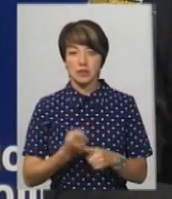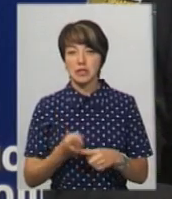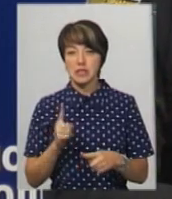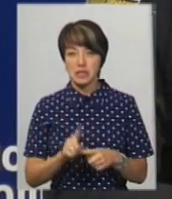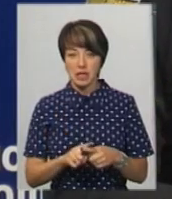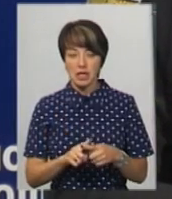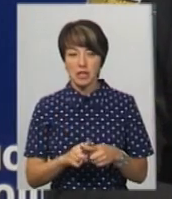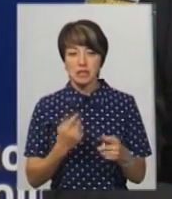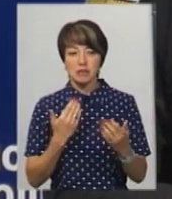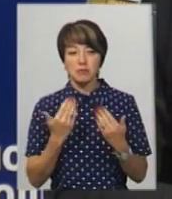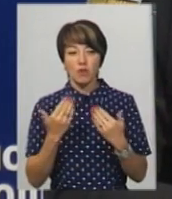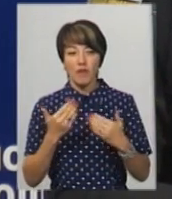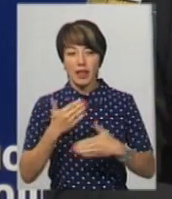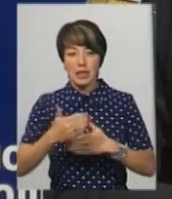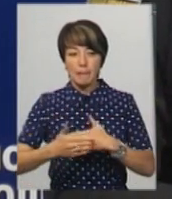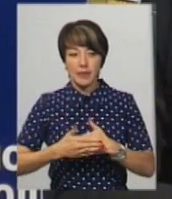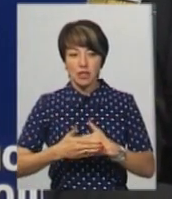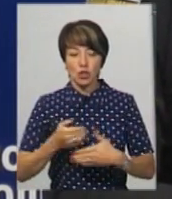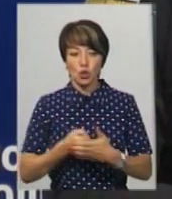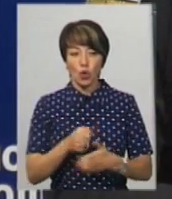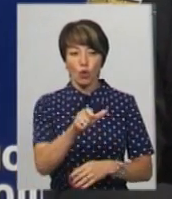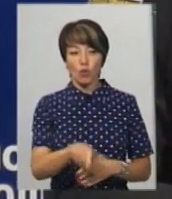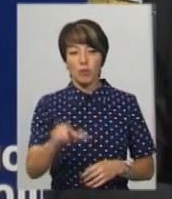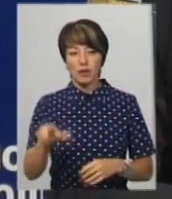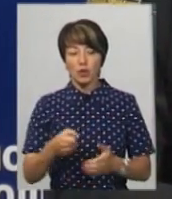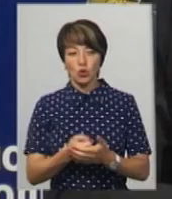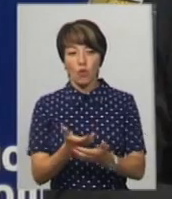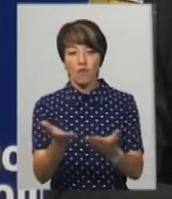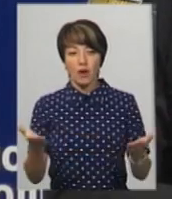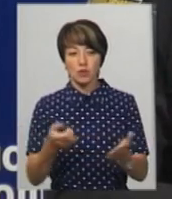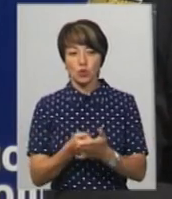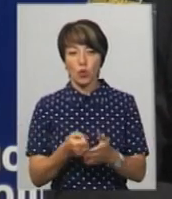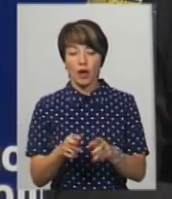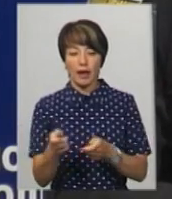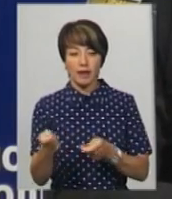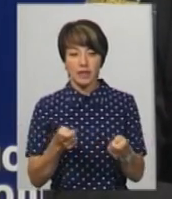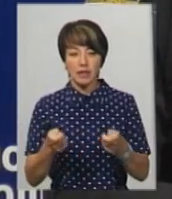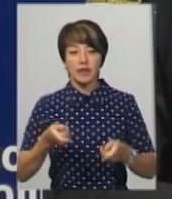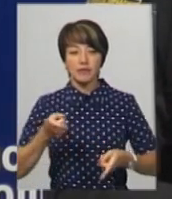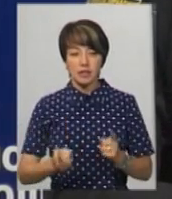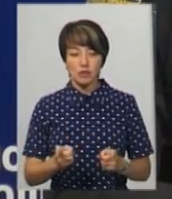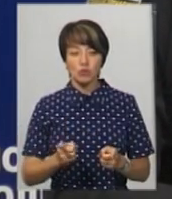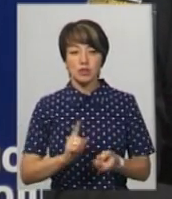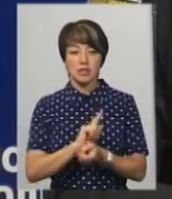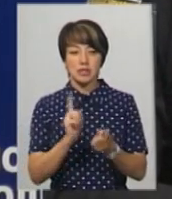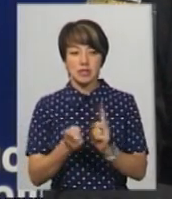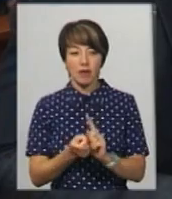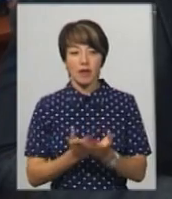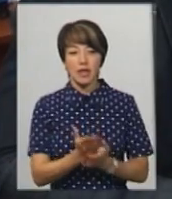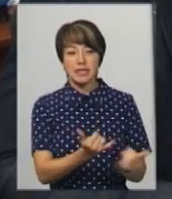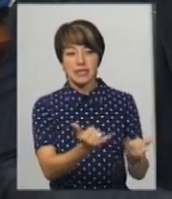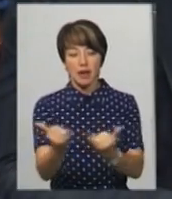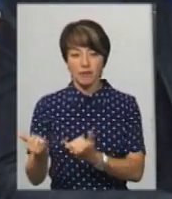спілкування, це наближення до громадян, до вас, до керівників, в дійсності став сервісом.